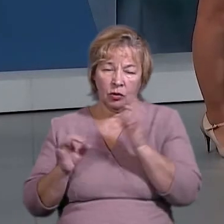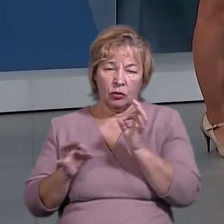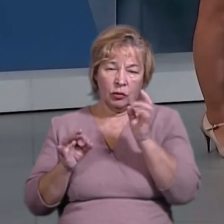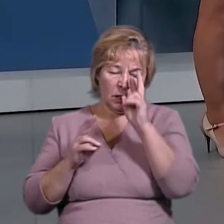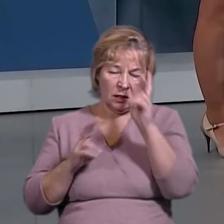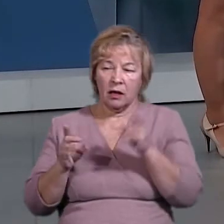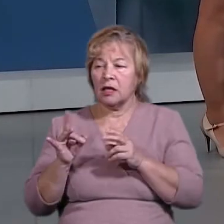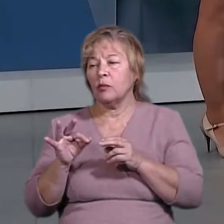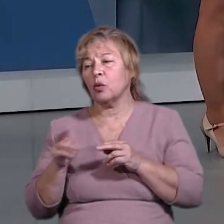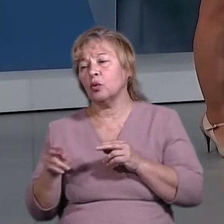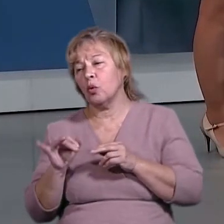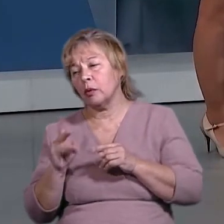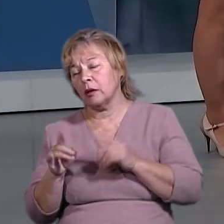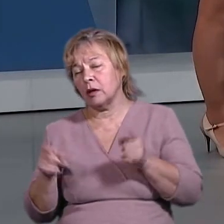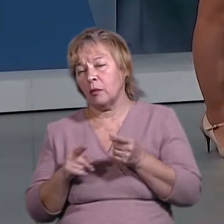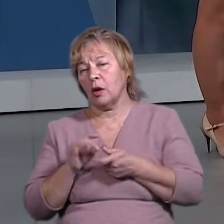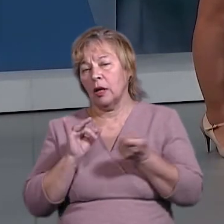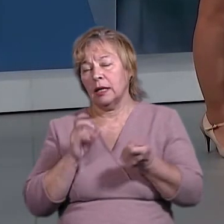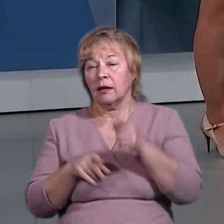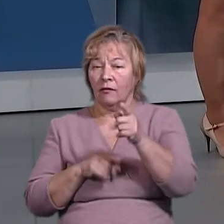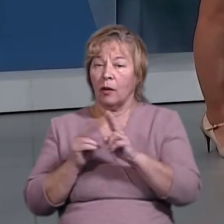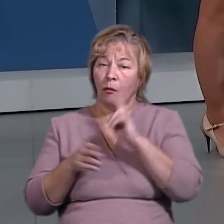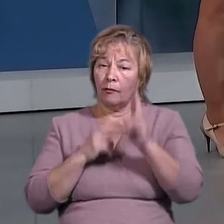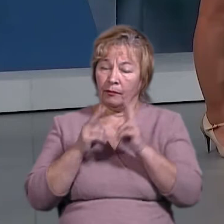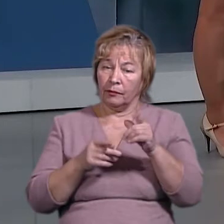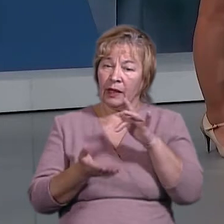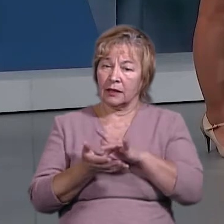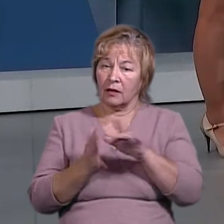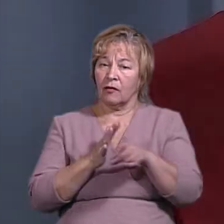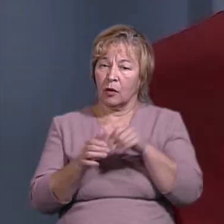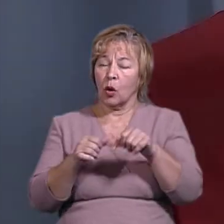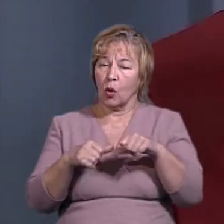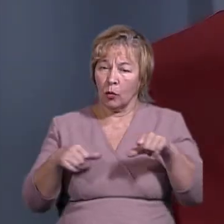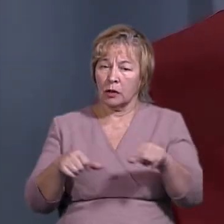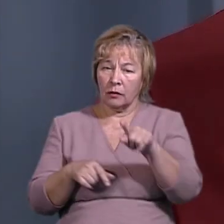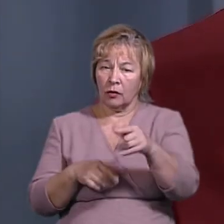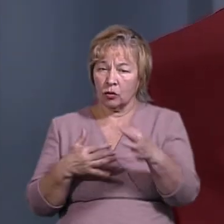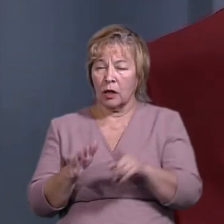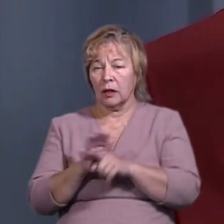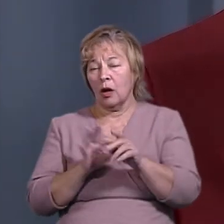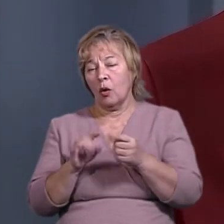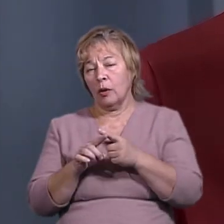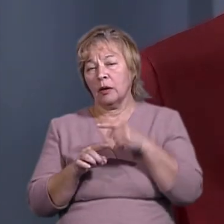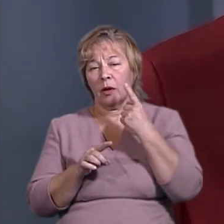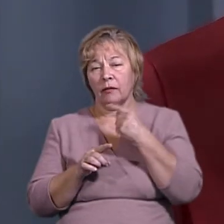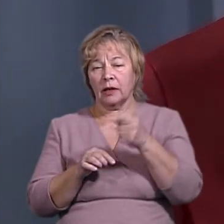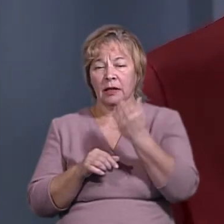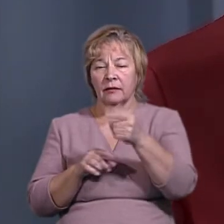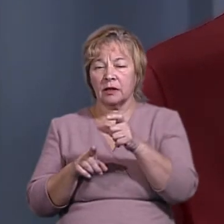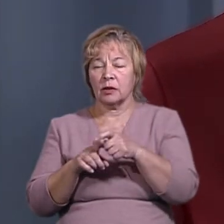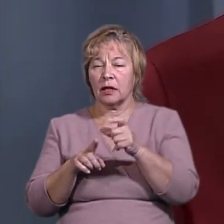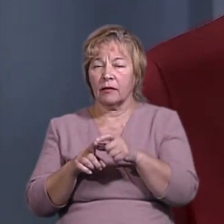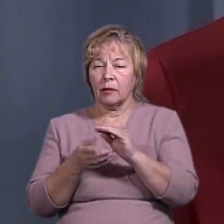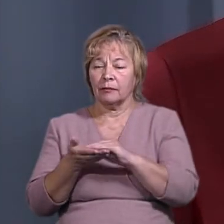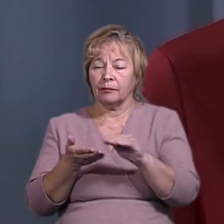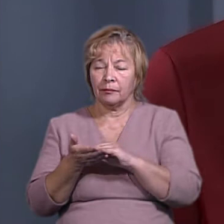ні про Добкіна, ні про цей позов. Ви подали скаргу до Центральної виборчої комісії, ви вже починали про це говорити. І за вашими словами, я цитую